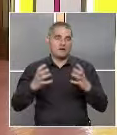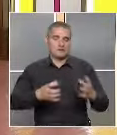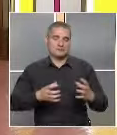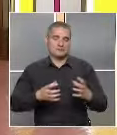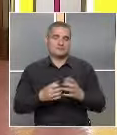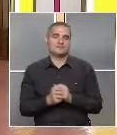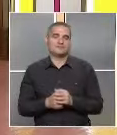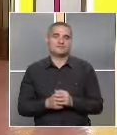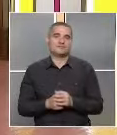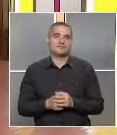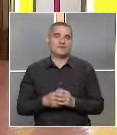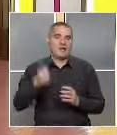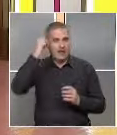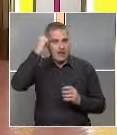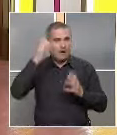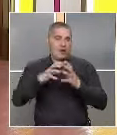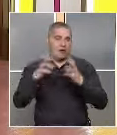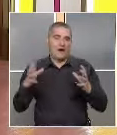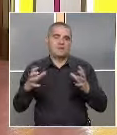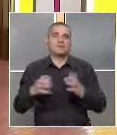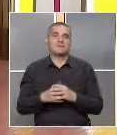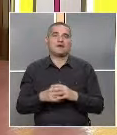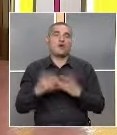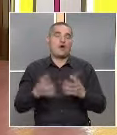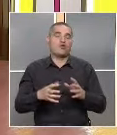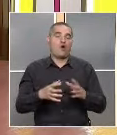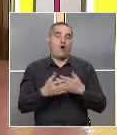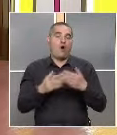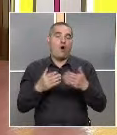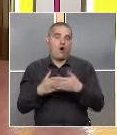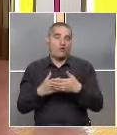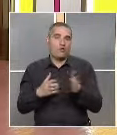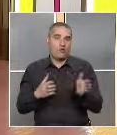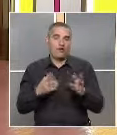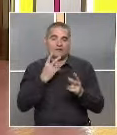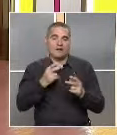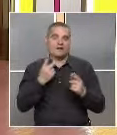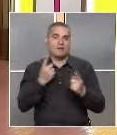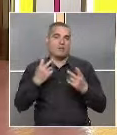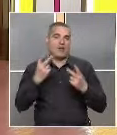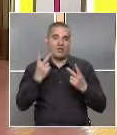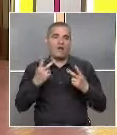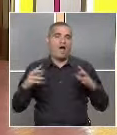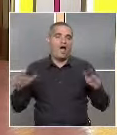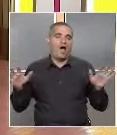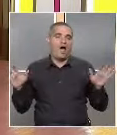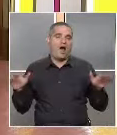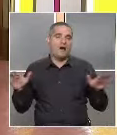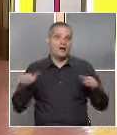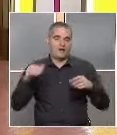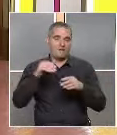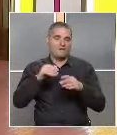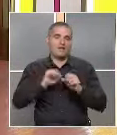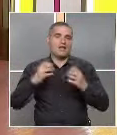Много голям камък. И тъй като я отворили, видяли само два ангела вътре и